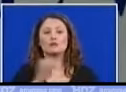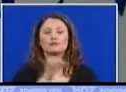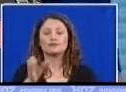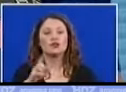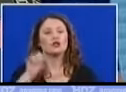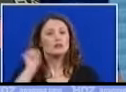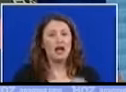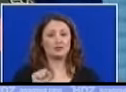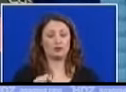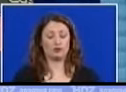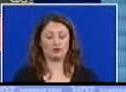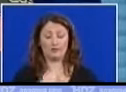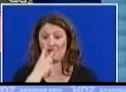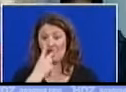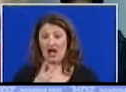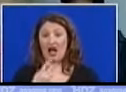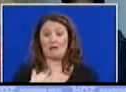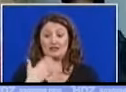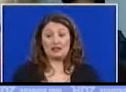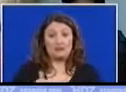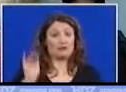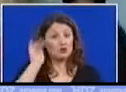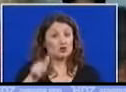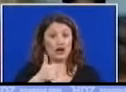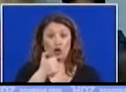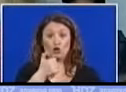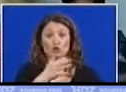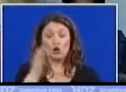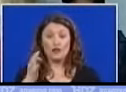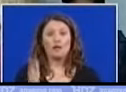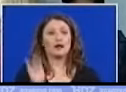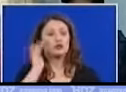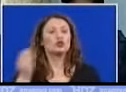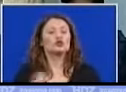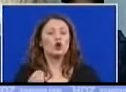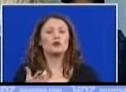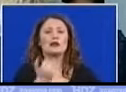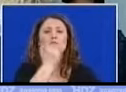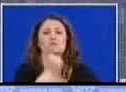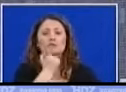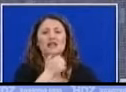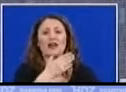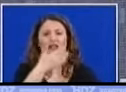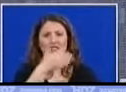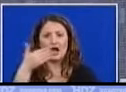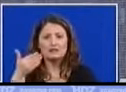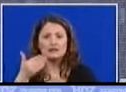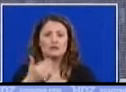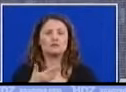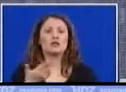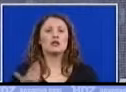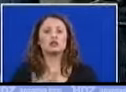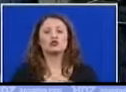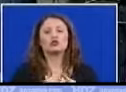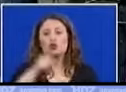nakon 100 dana vlade napokon zaslužili čuti što je plan, kad je u pitanju i privatizacija tvrtki, te kakva je strategija do kraja